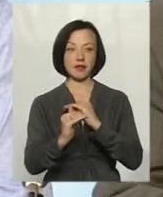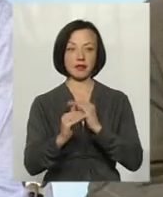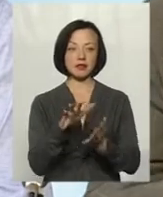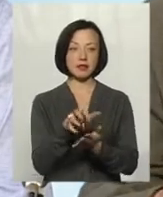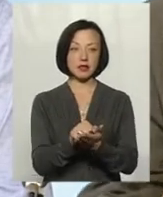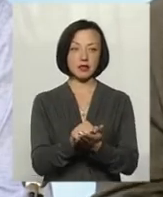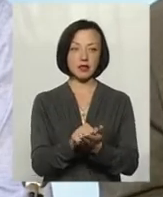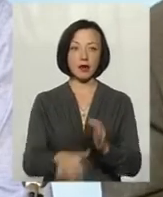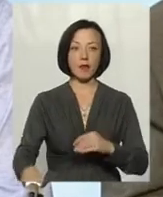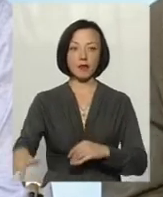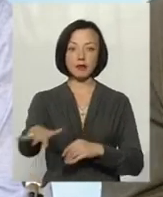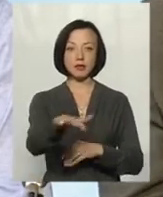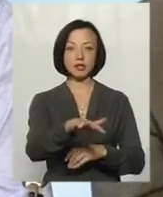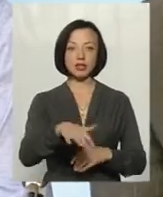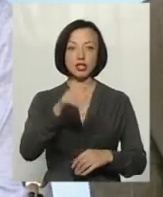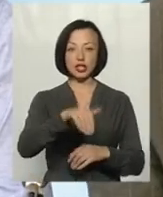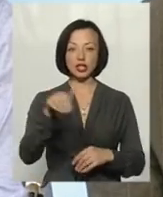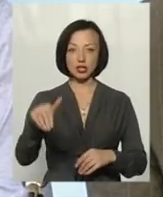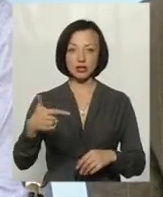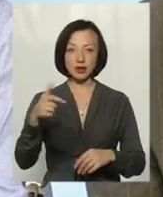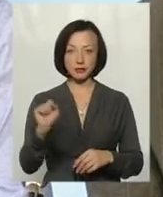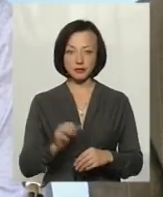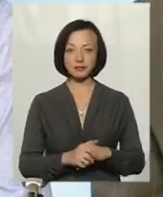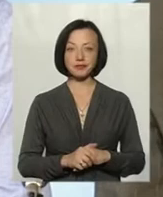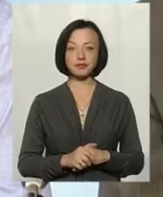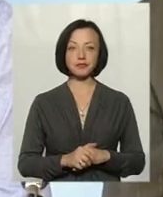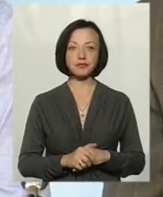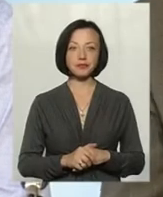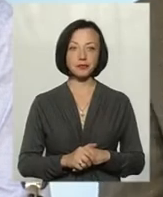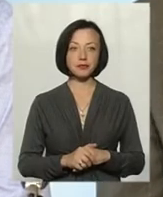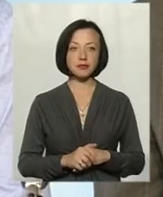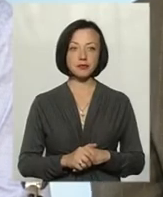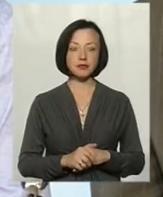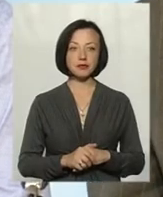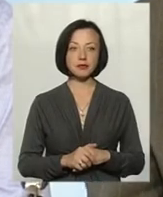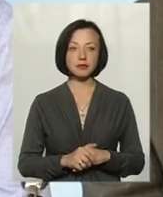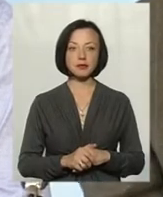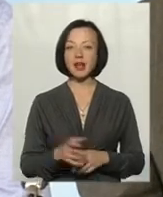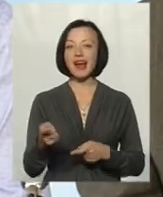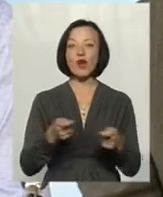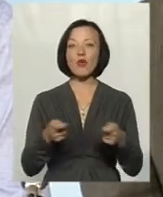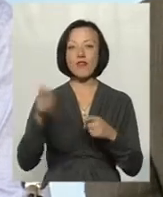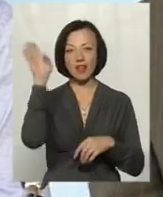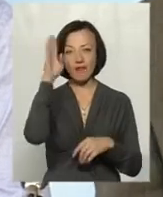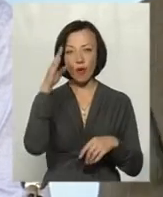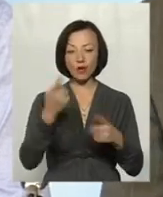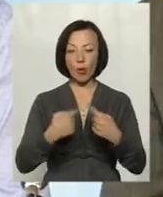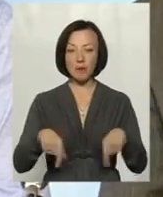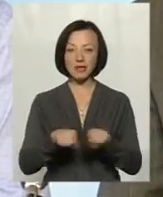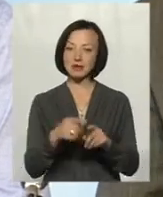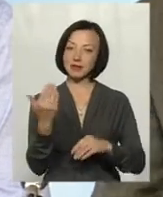зайняли площу тисячі... Взагалі, регулювання водних об'єктів – це більша компетенція державного води? Так.